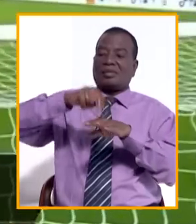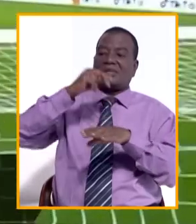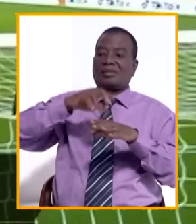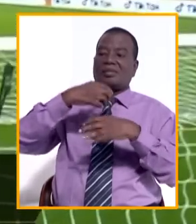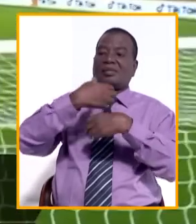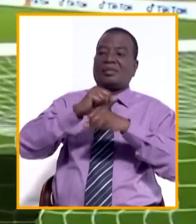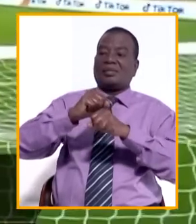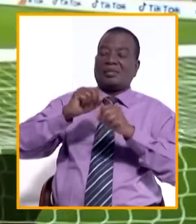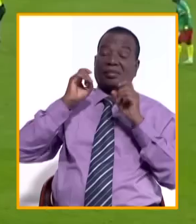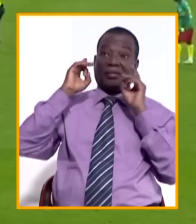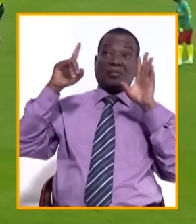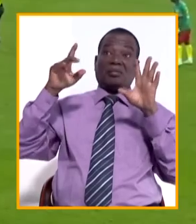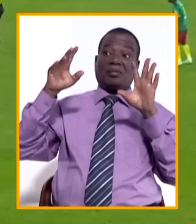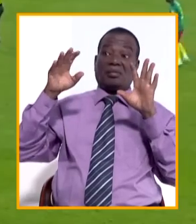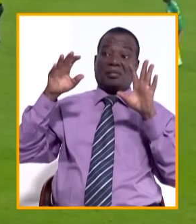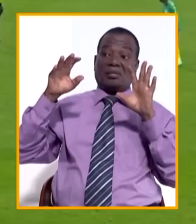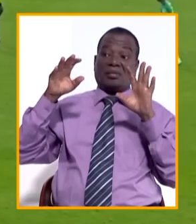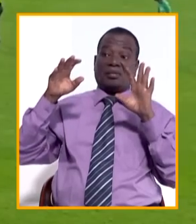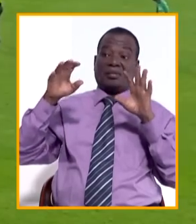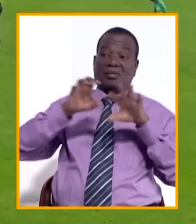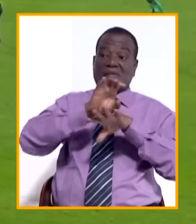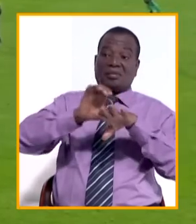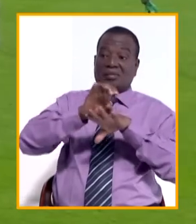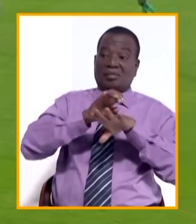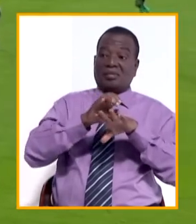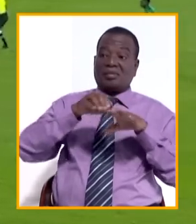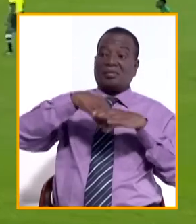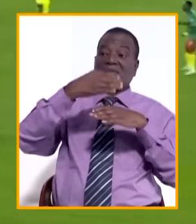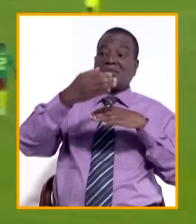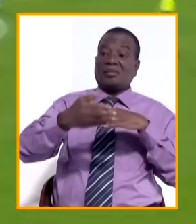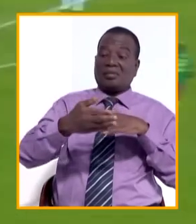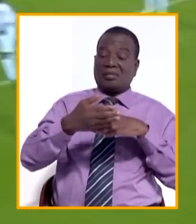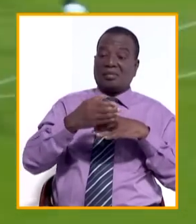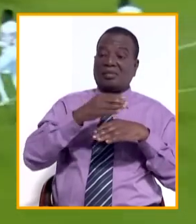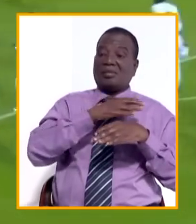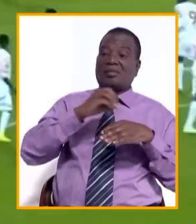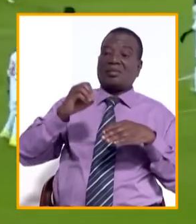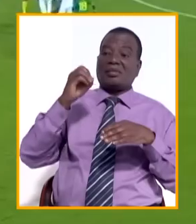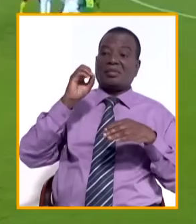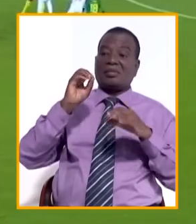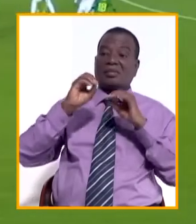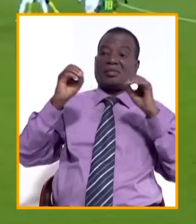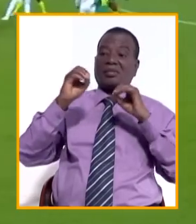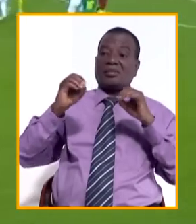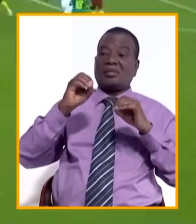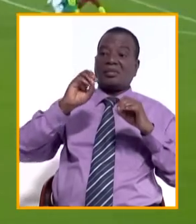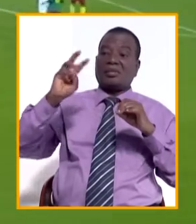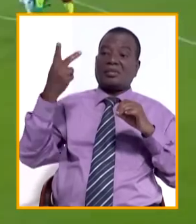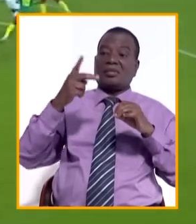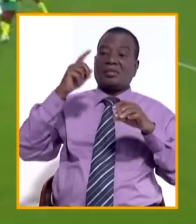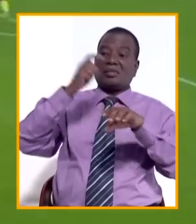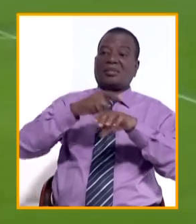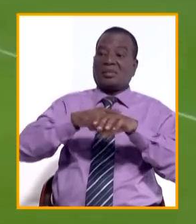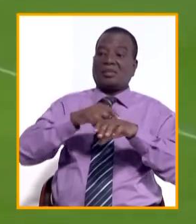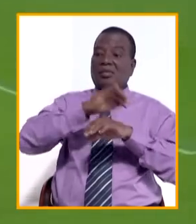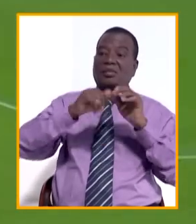surprise en sortant le favori du groupe E, le Cameroun. Après une première mi-temps soldée par un score viège, c'est en seconde période que